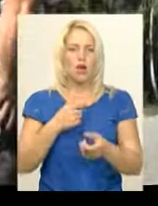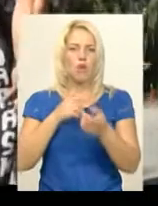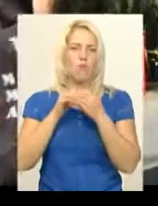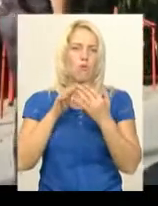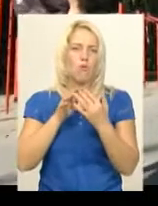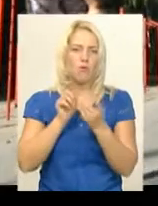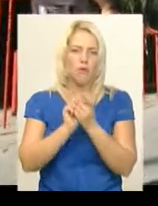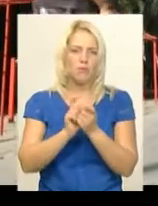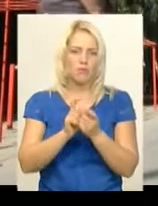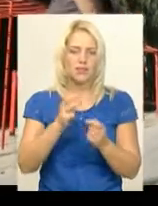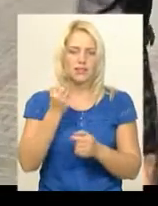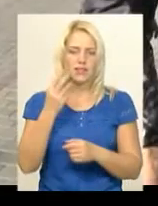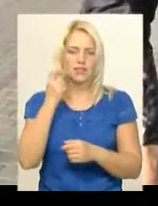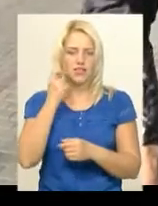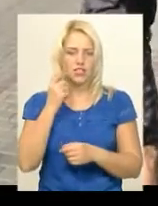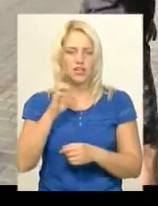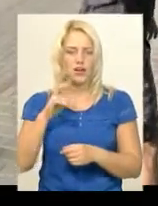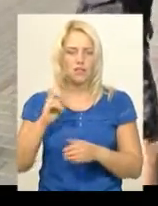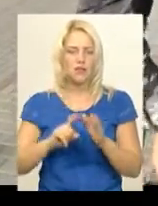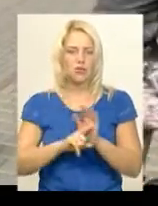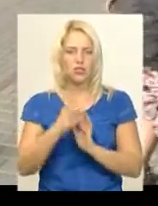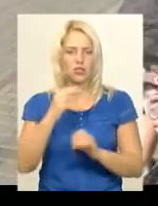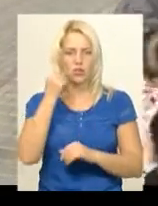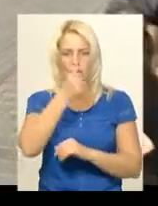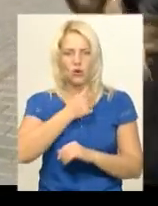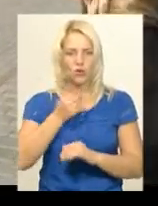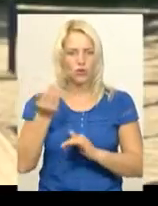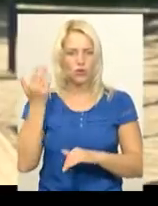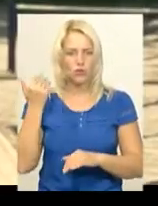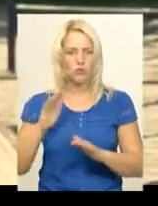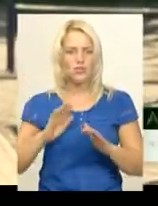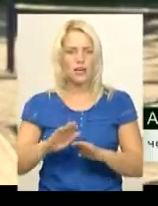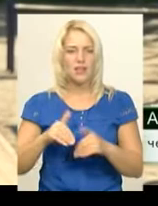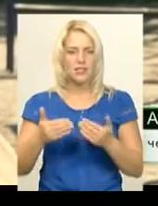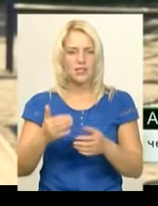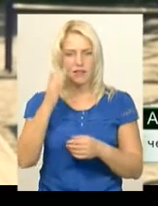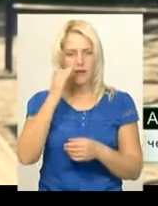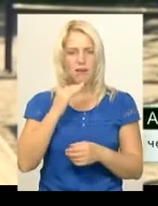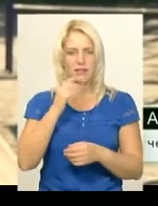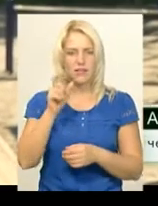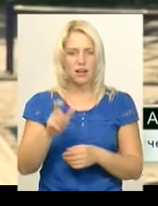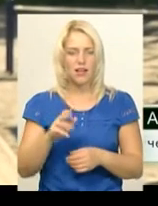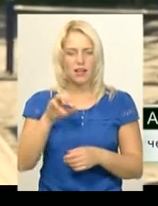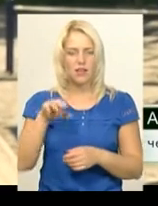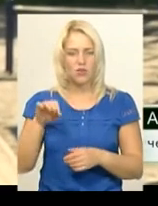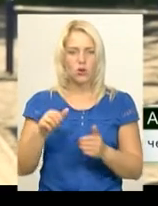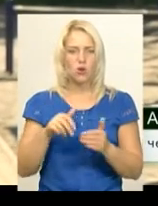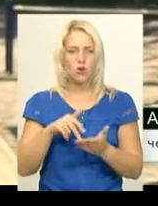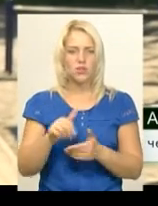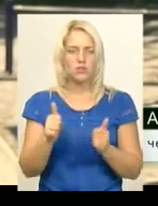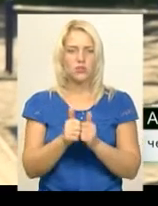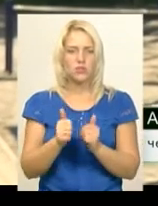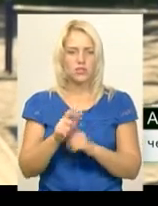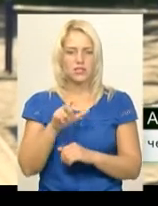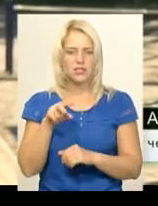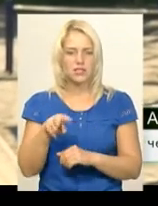13-річна Аміна почала займатися 4 роки тому з ініціативи батька. Все почало з того, що тато ходив в сусідній зал,